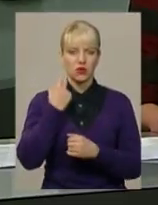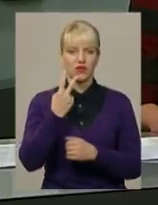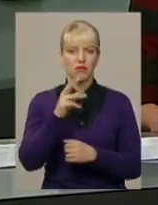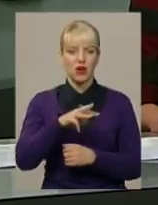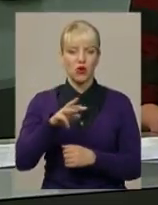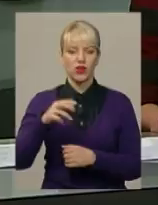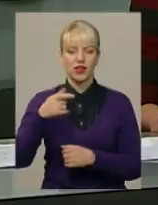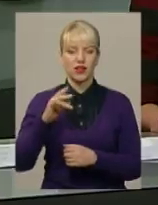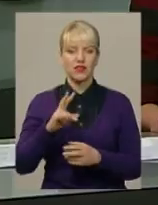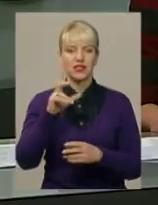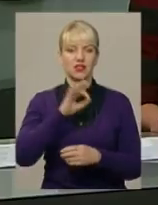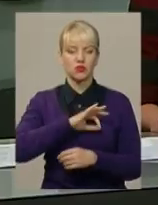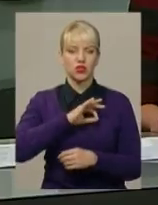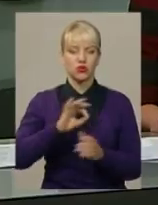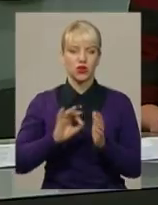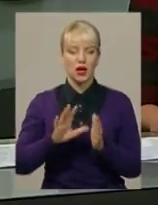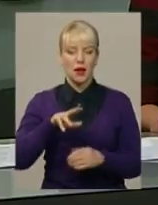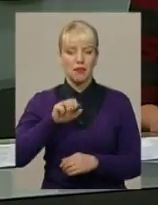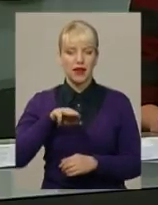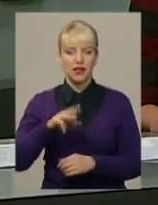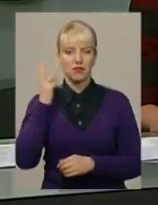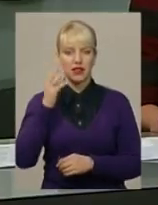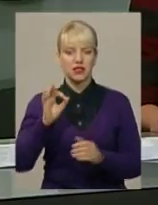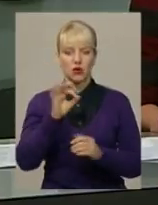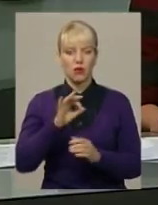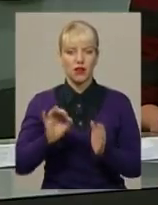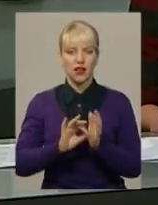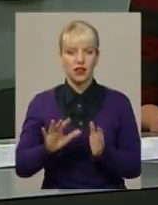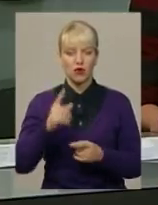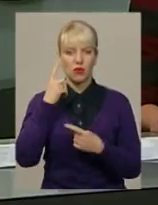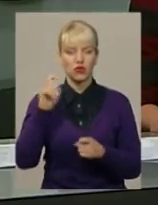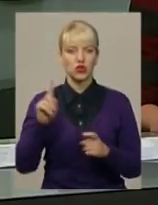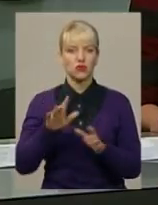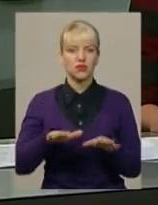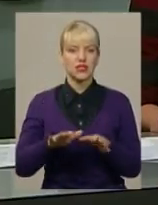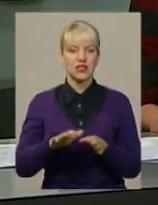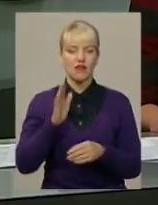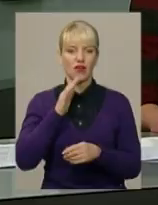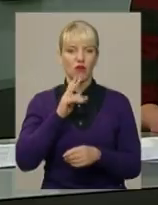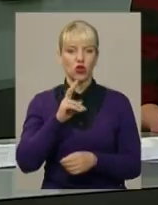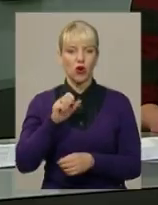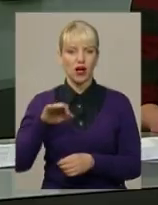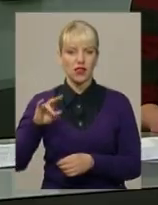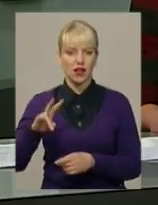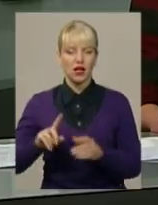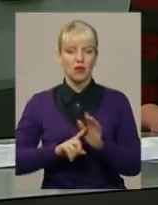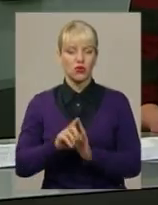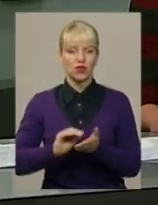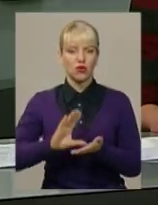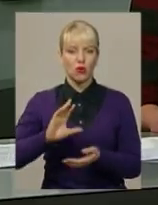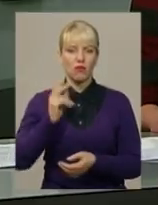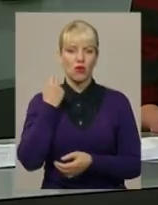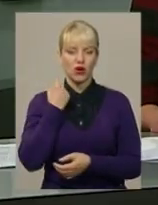гривень за спожиту електроенергію. Упад Хмельницького Боленерго повідомляють. Місцевий водоканал почав накопичувати борги від січня.